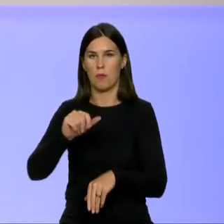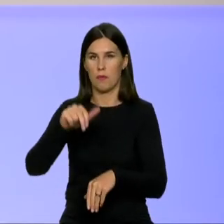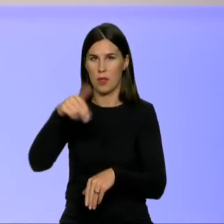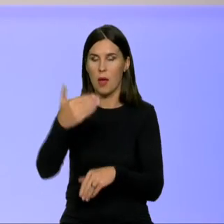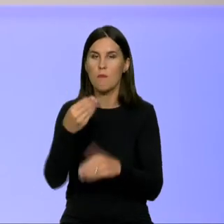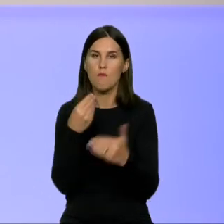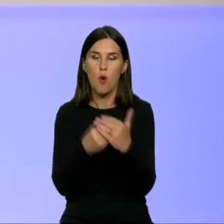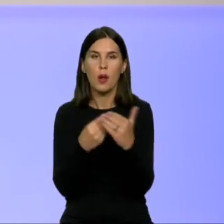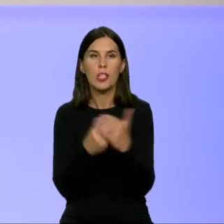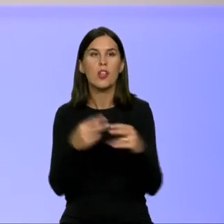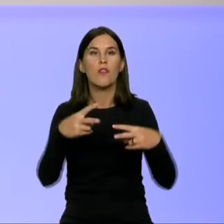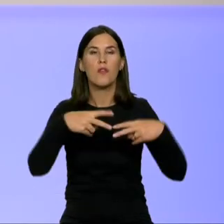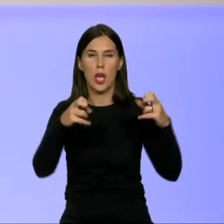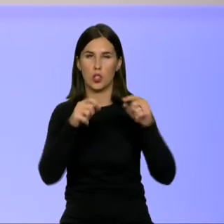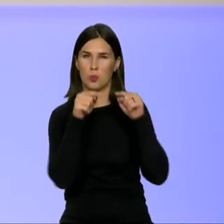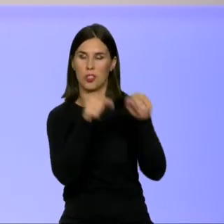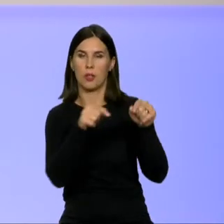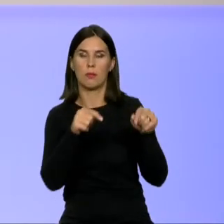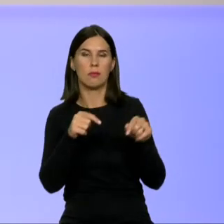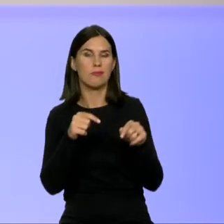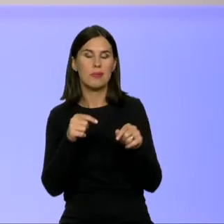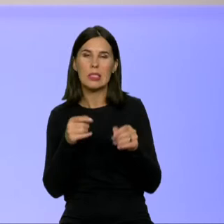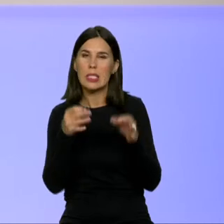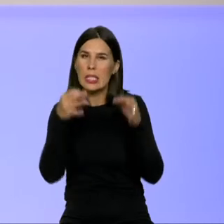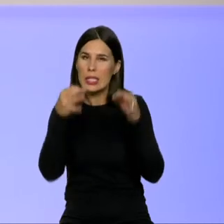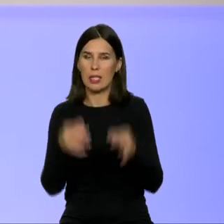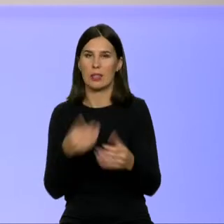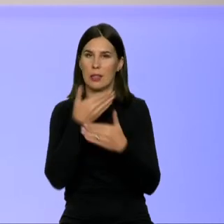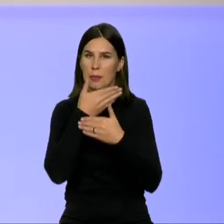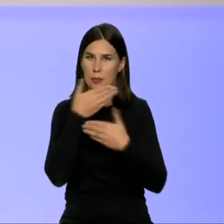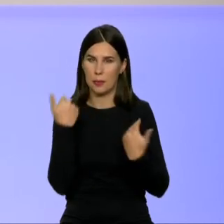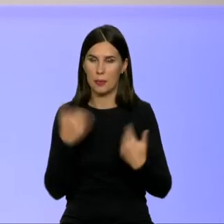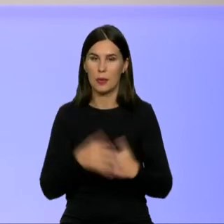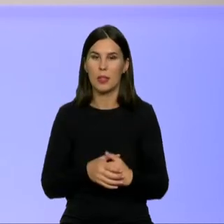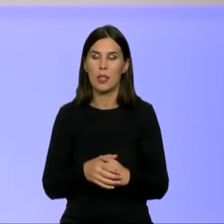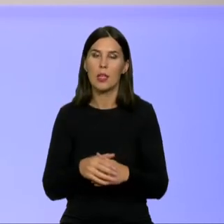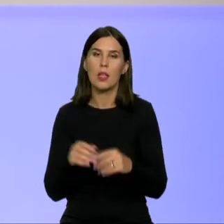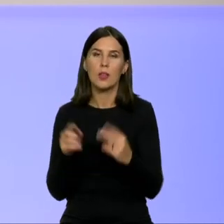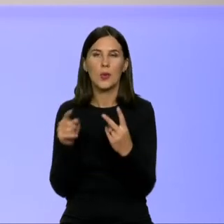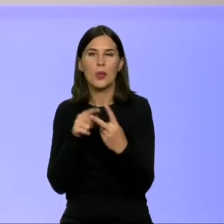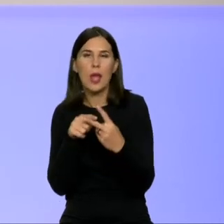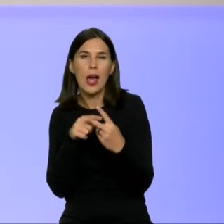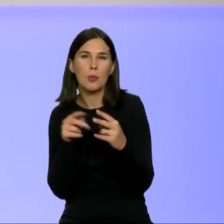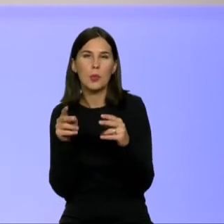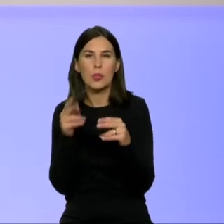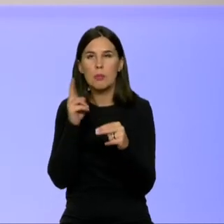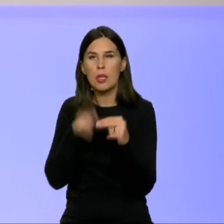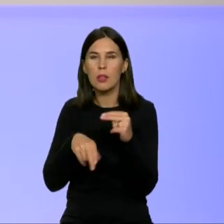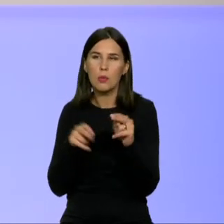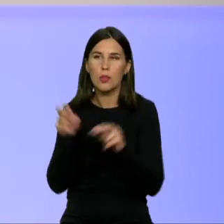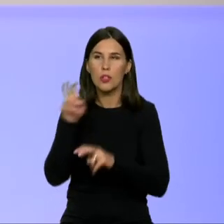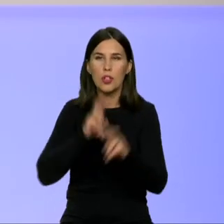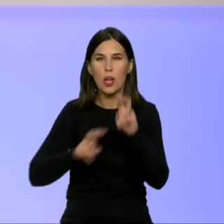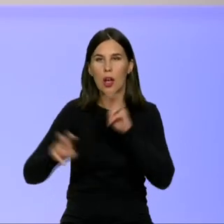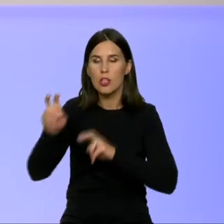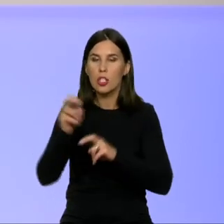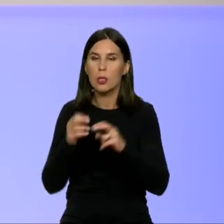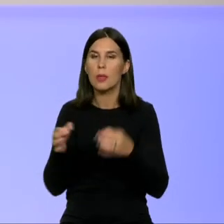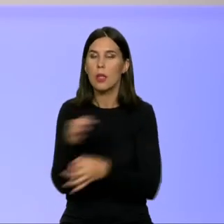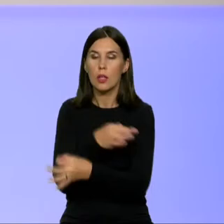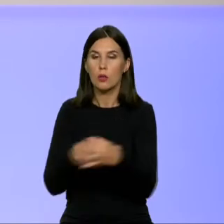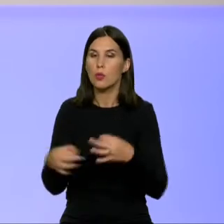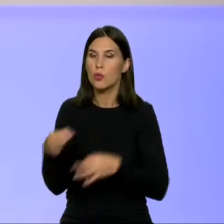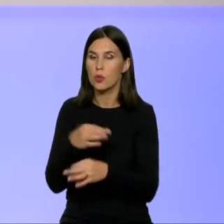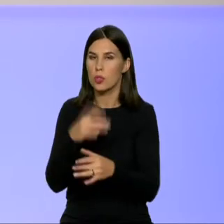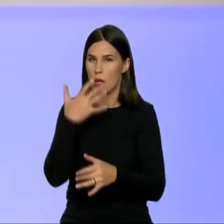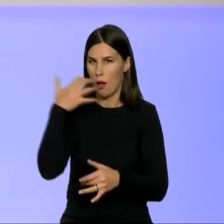Tai dėl to sutarimas yra, dėl kitų sektorių ieškoma tarpinių sprendimų ir aš net nebėjau, kad ta diskusija bus pakankamai